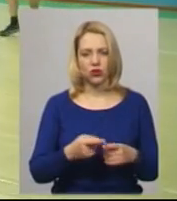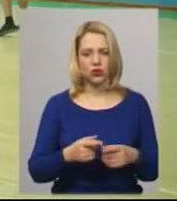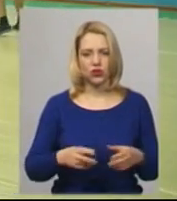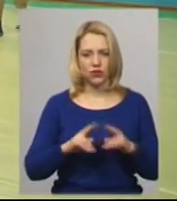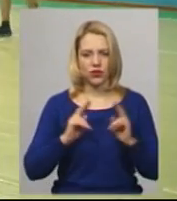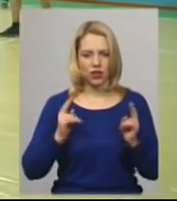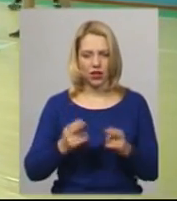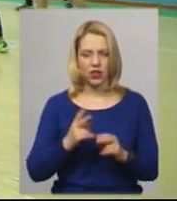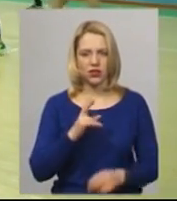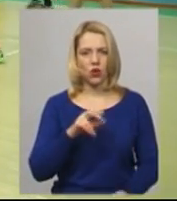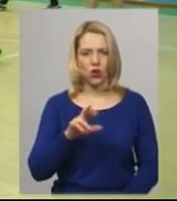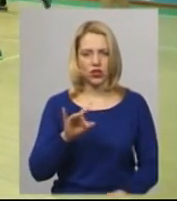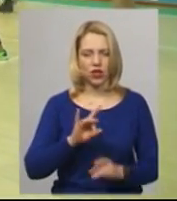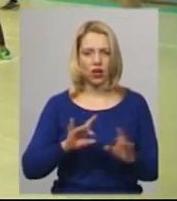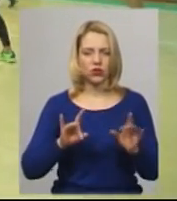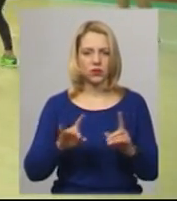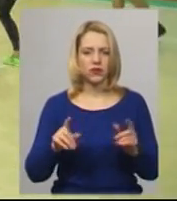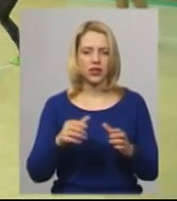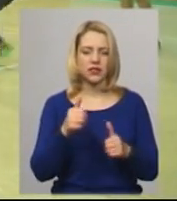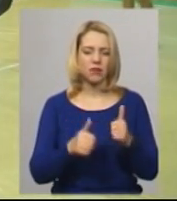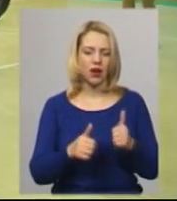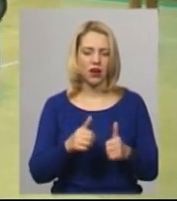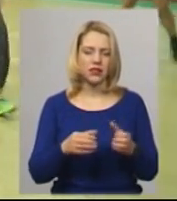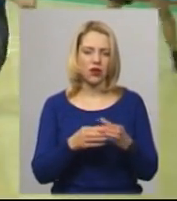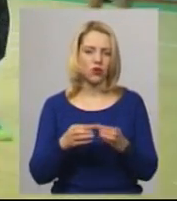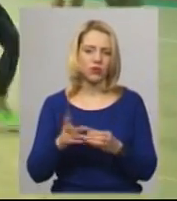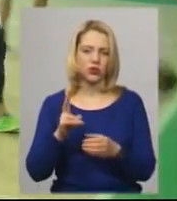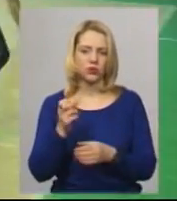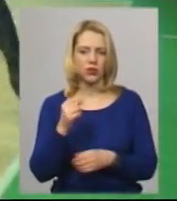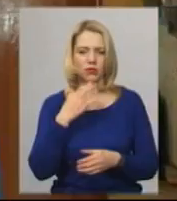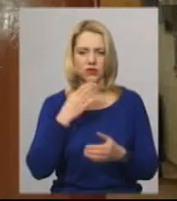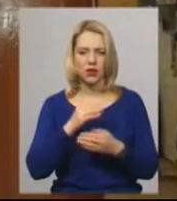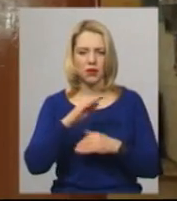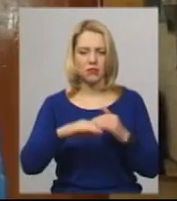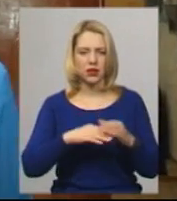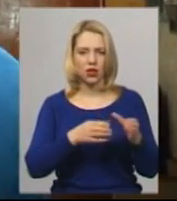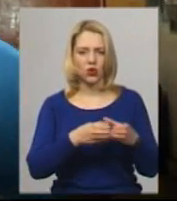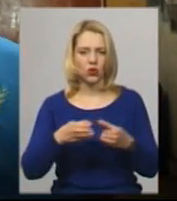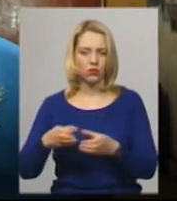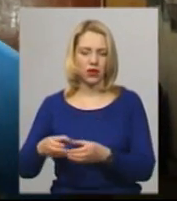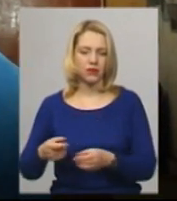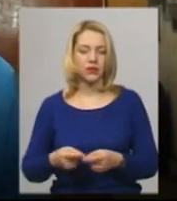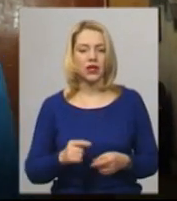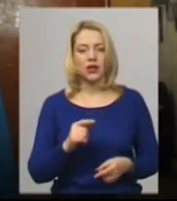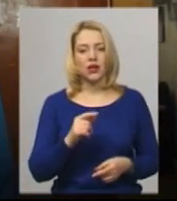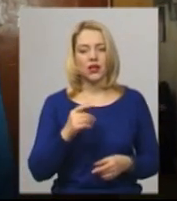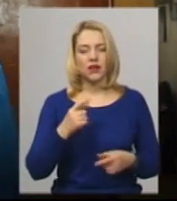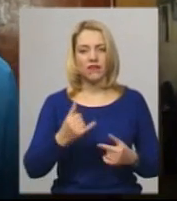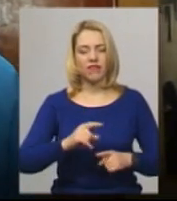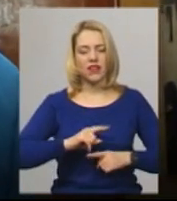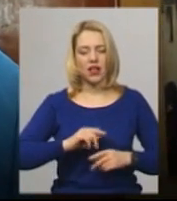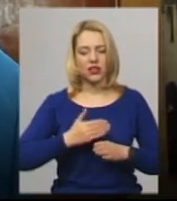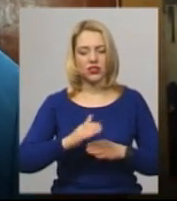розповідає, Змагаються команди, які перемогли у свої підрупи. Сьогодні розпочали фінальну частину наших змагань